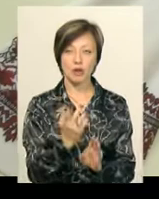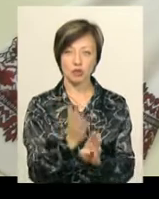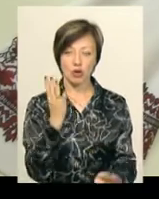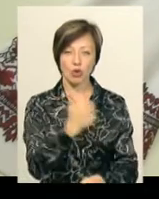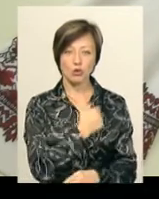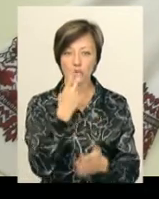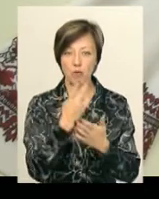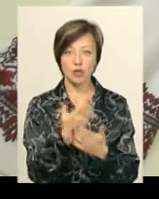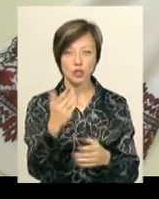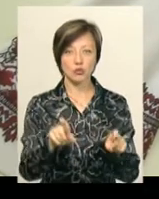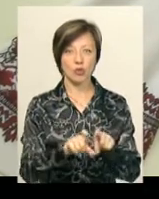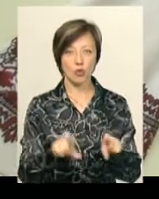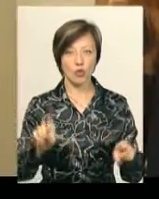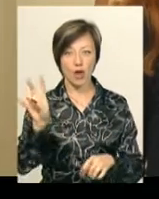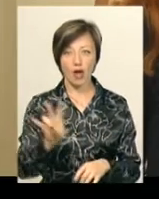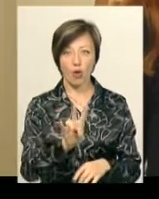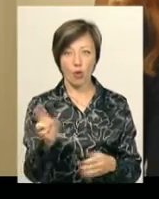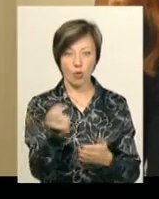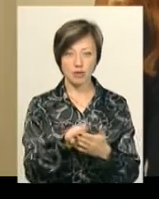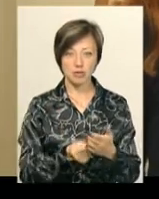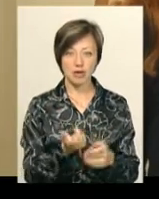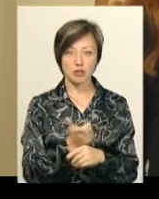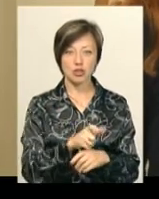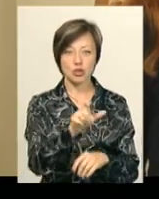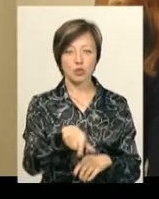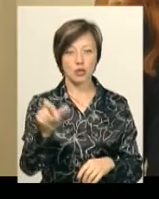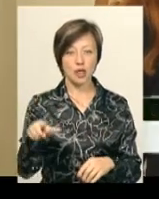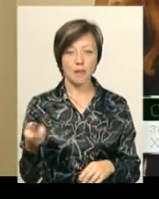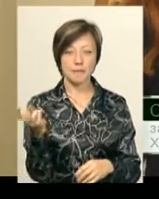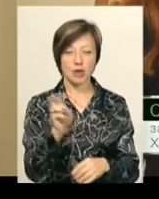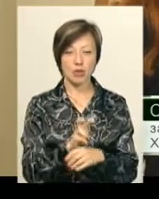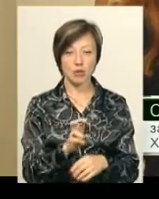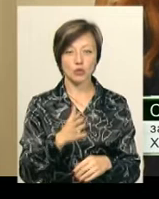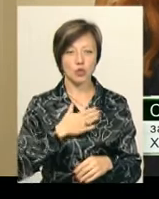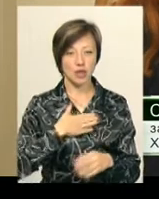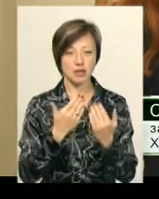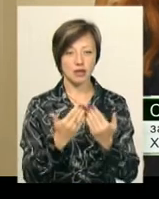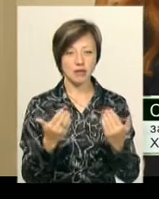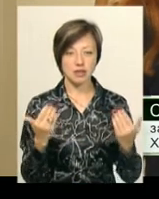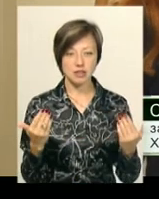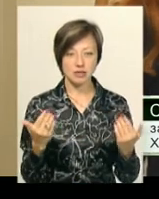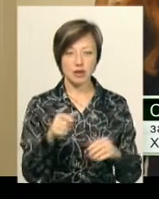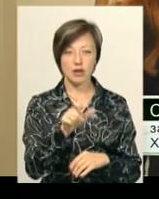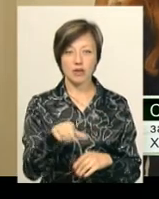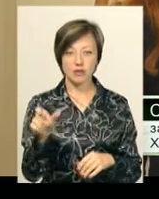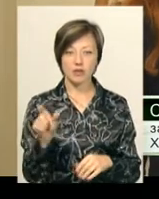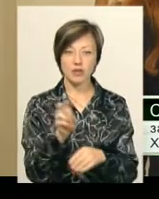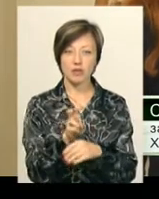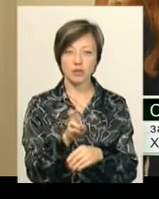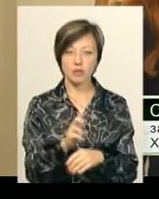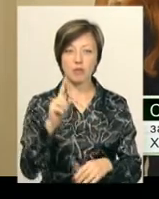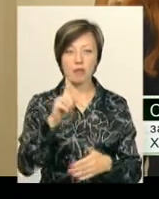побачити їхню школу іконопису. Більшість людей, які приходять до нас на виставку, відвідувачі, вони